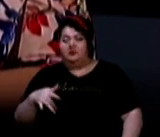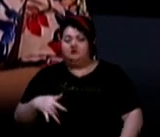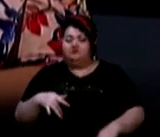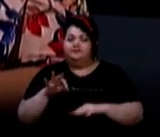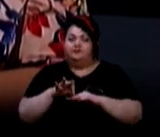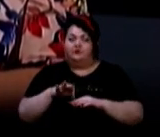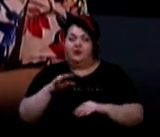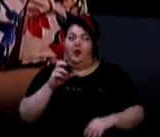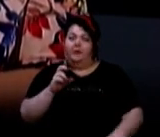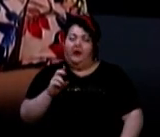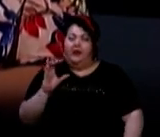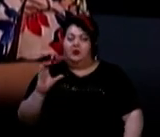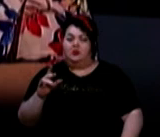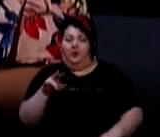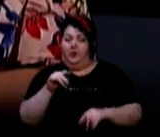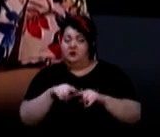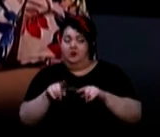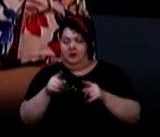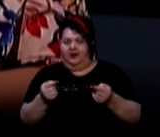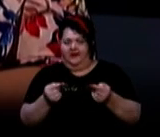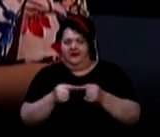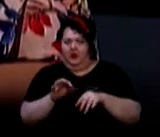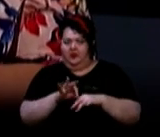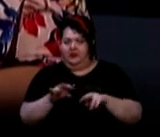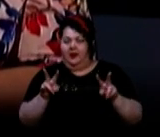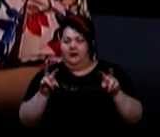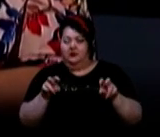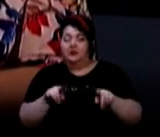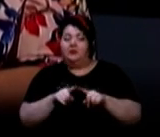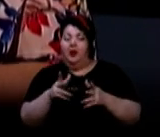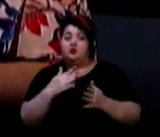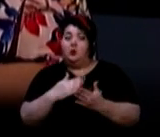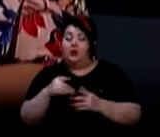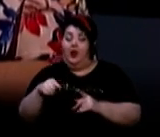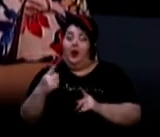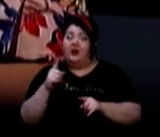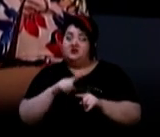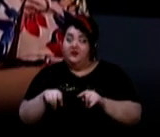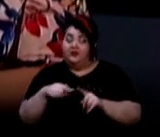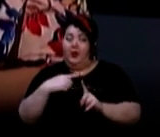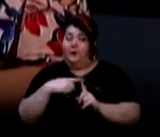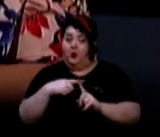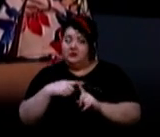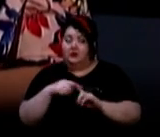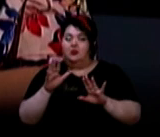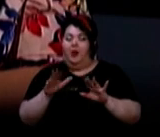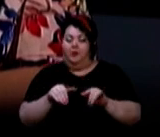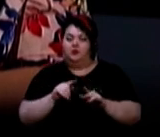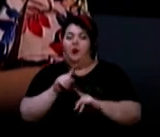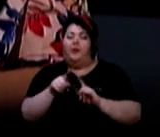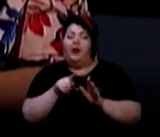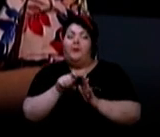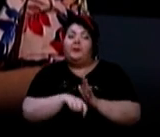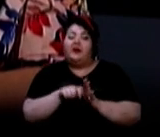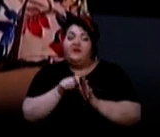ніколи по швидкому тесту не виставляємо діагноз. Так само з ковідом. Якщо у людини є позитивний тест, то цей тест має бути переперевірений